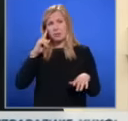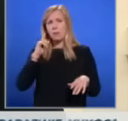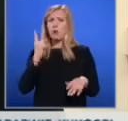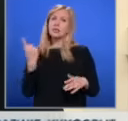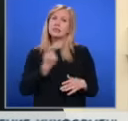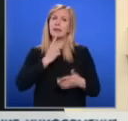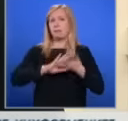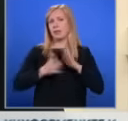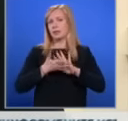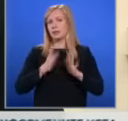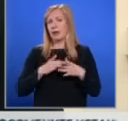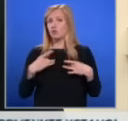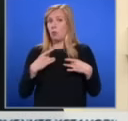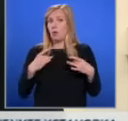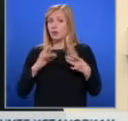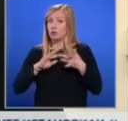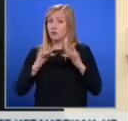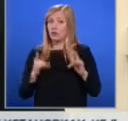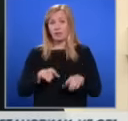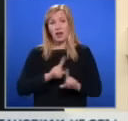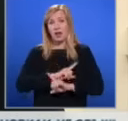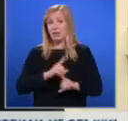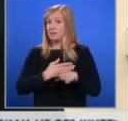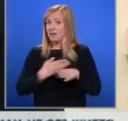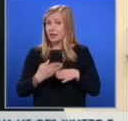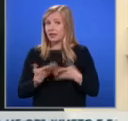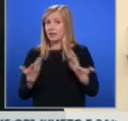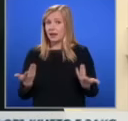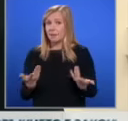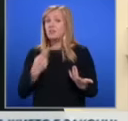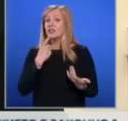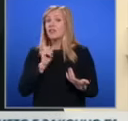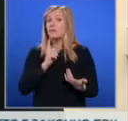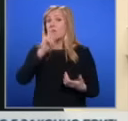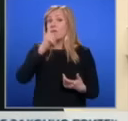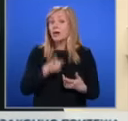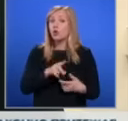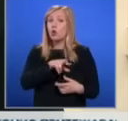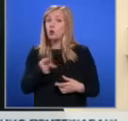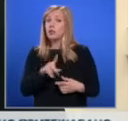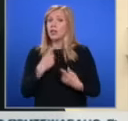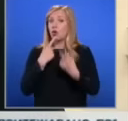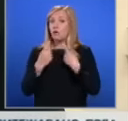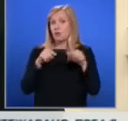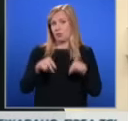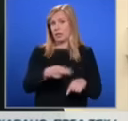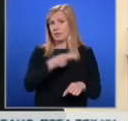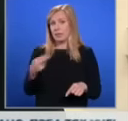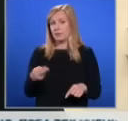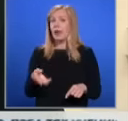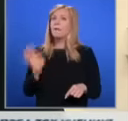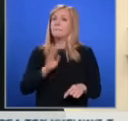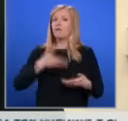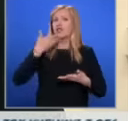опасностите в мрежата, но това не винаги е така. Затова е много важно родителите да говорят с тях по темата. Повече